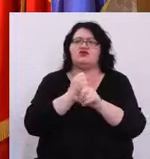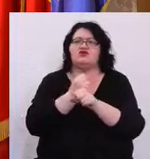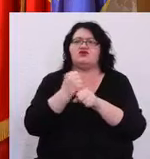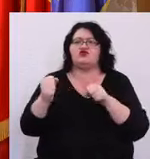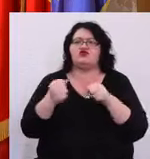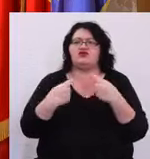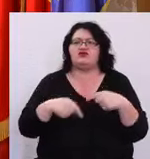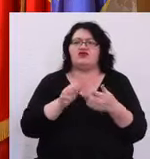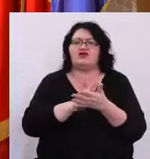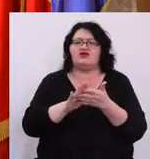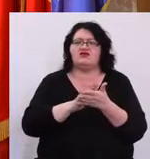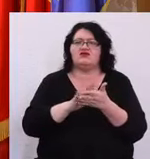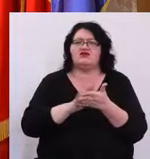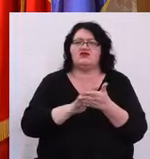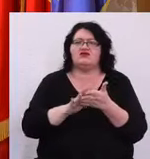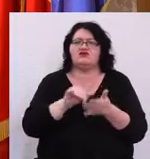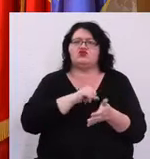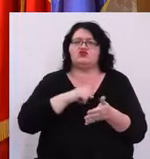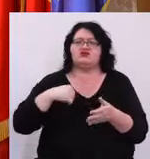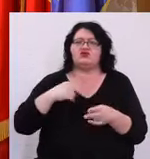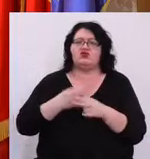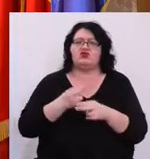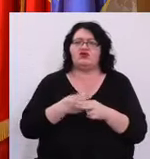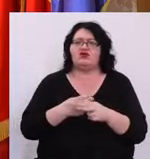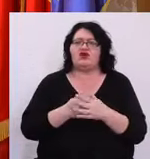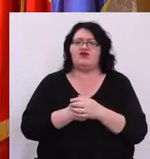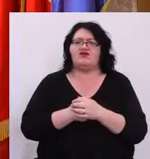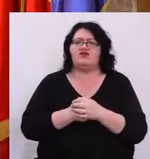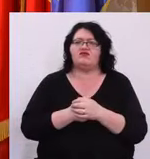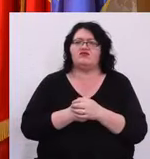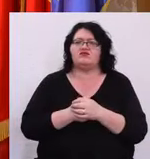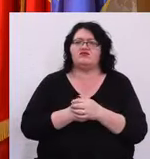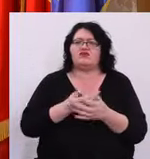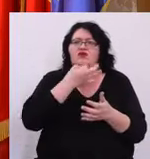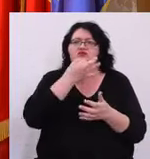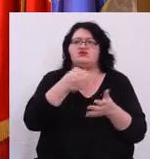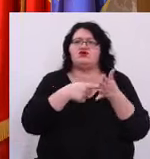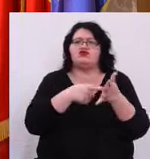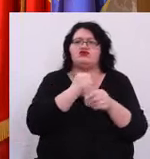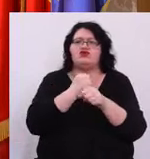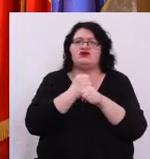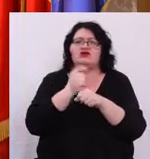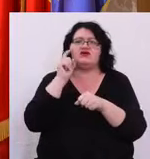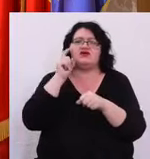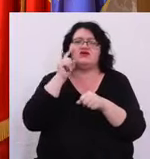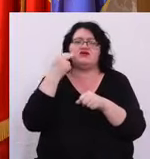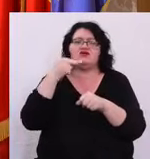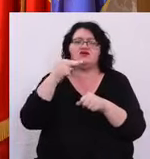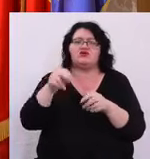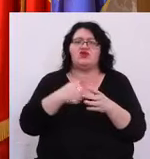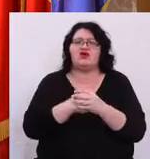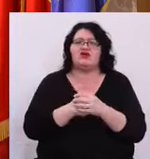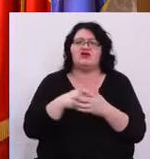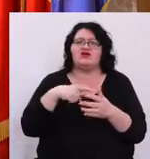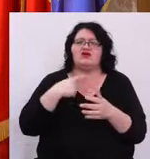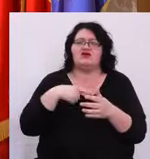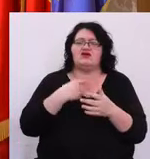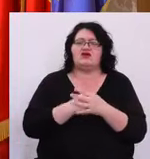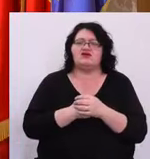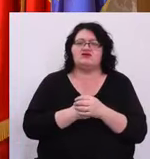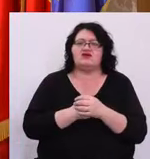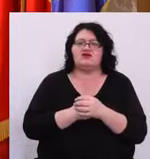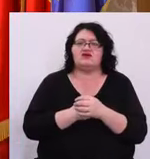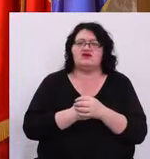niciodată neavând nici măcar un singur pacient Am afirmat asta pentru că cred în continuare că el este un